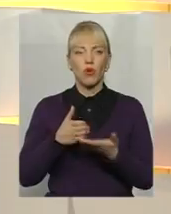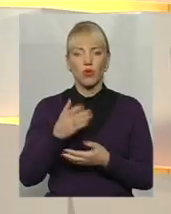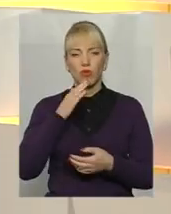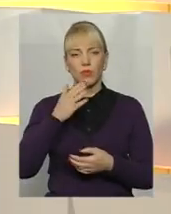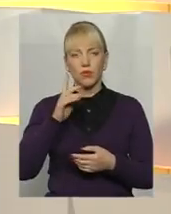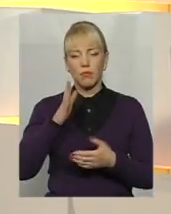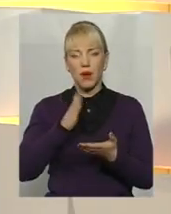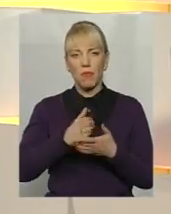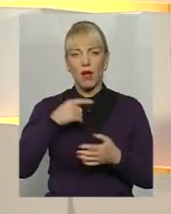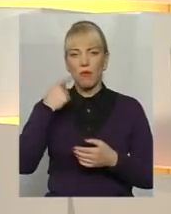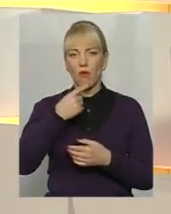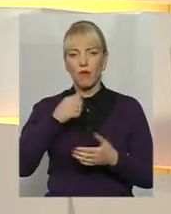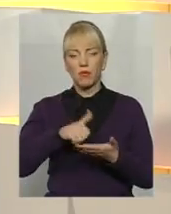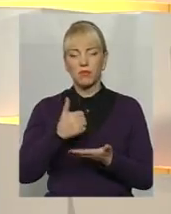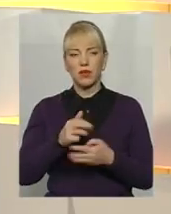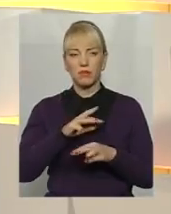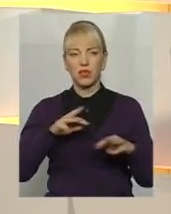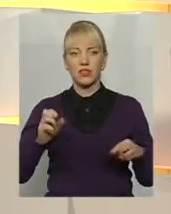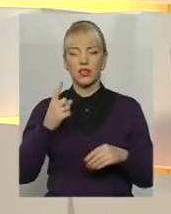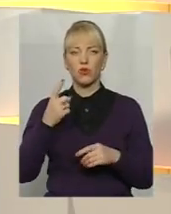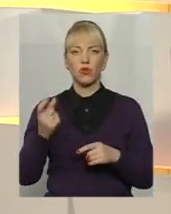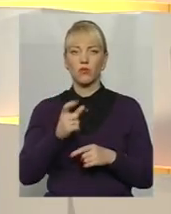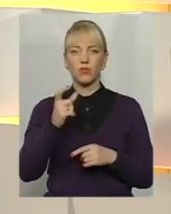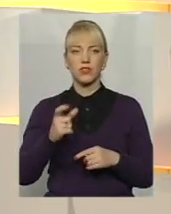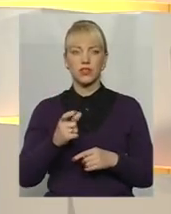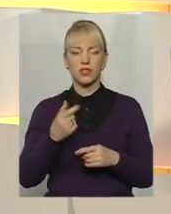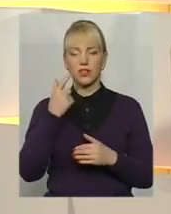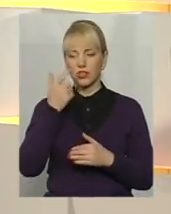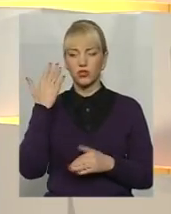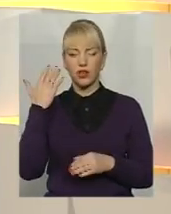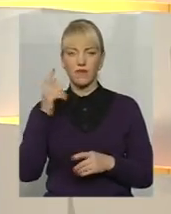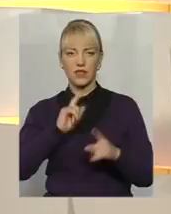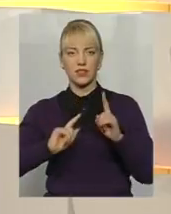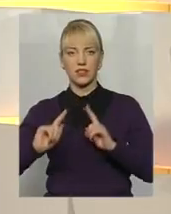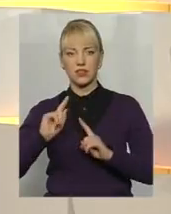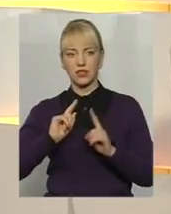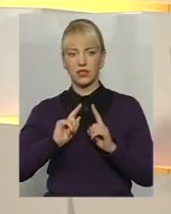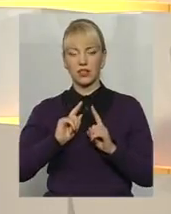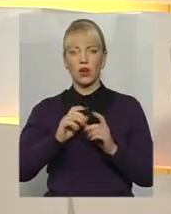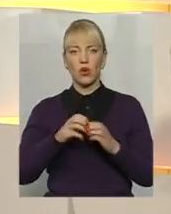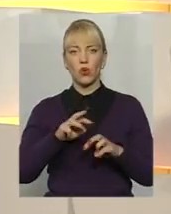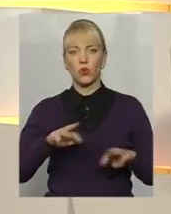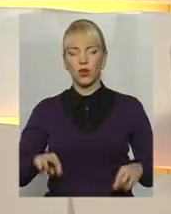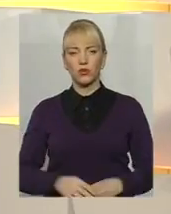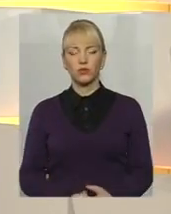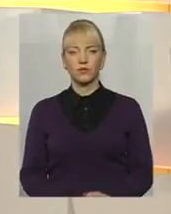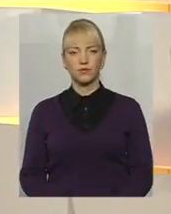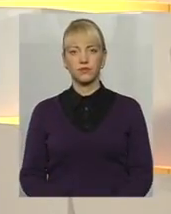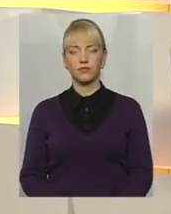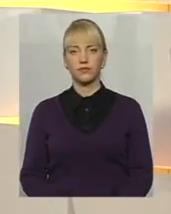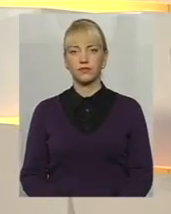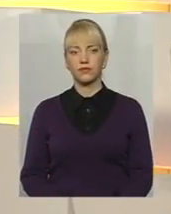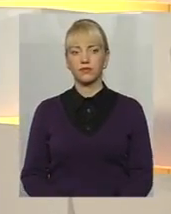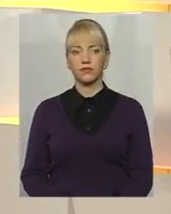прямомова прем'єр-міністра на одному із нещодавних засідань уряду. Прошу, будь ласка, режисера,